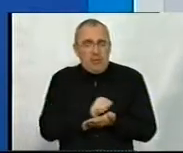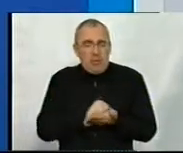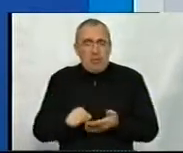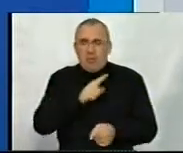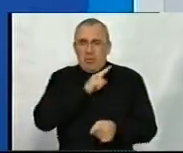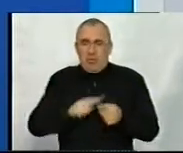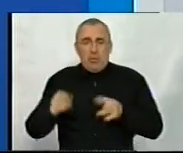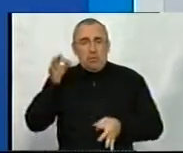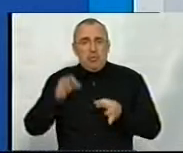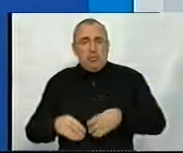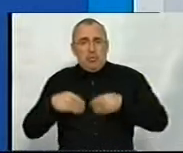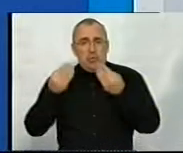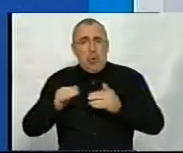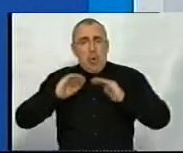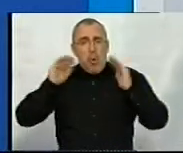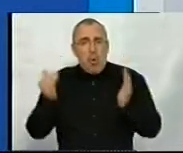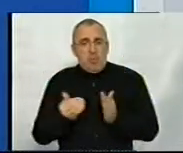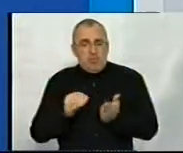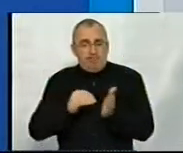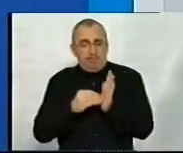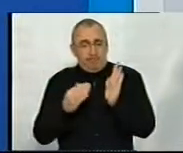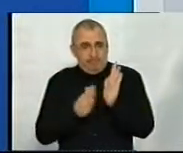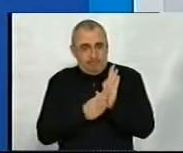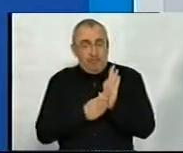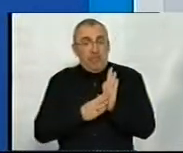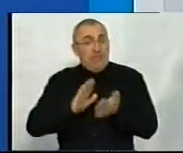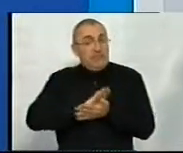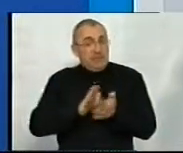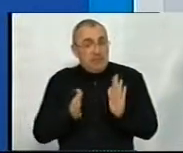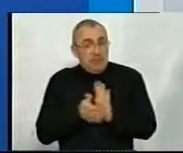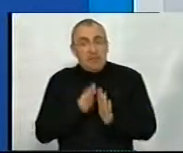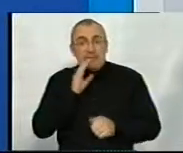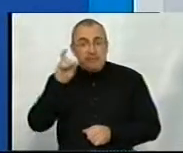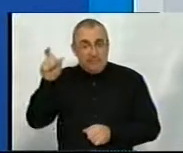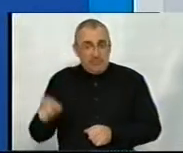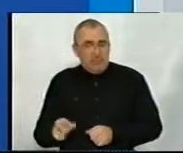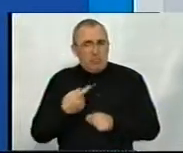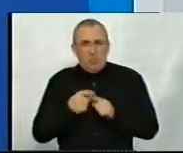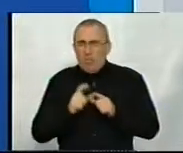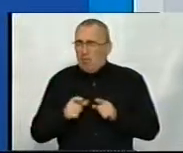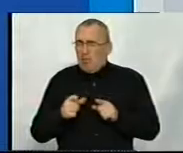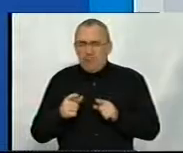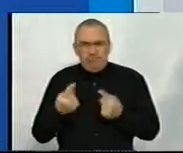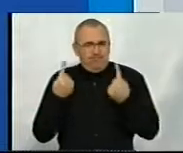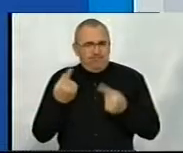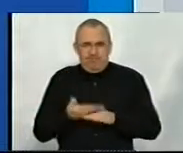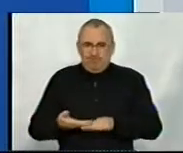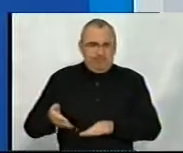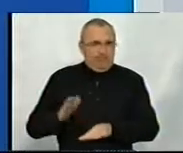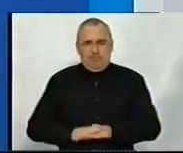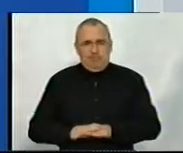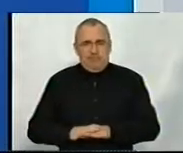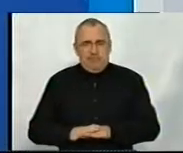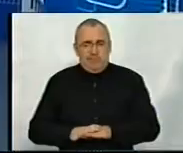швидко суд выдав данный обмеживательный припис, потому что ситуация зі Світланою была кричущая. Те, что